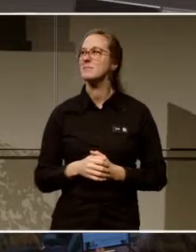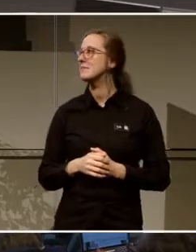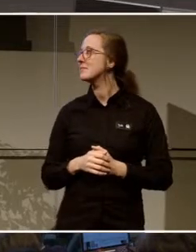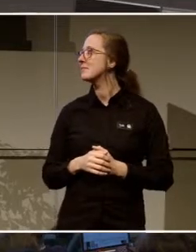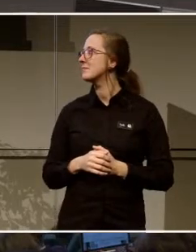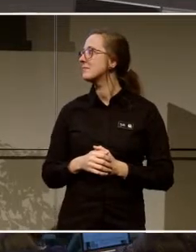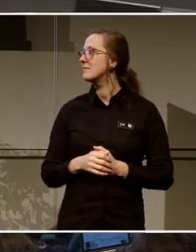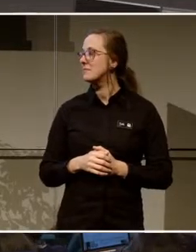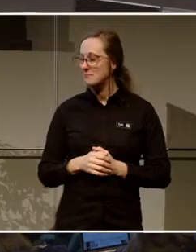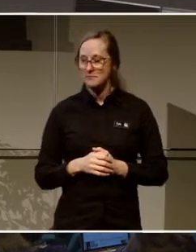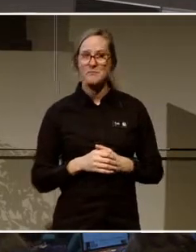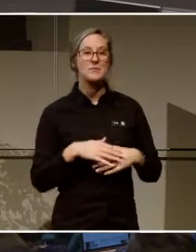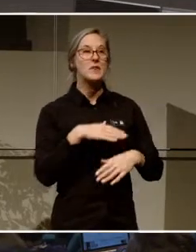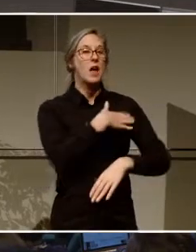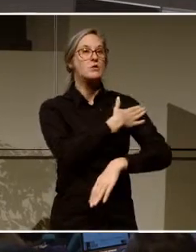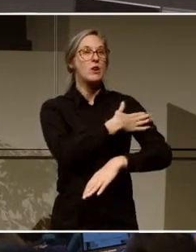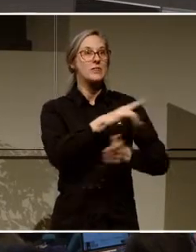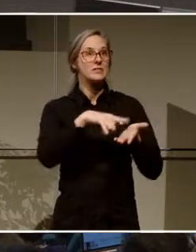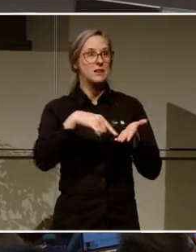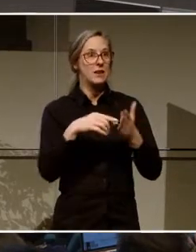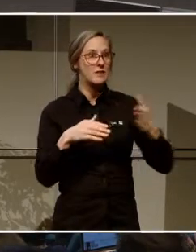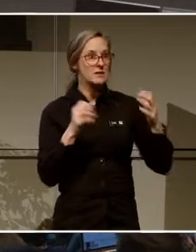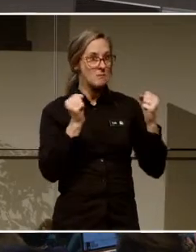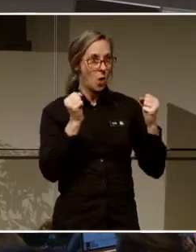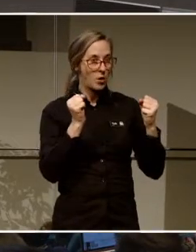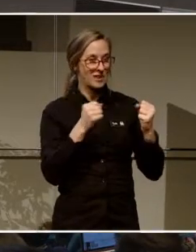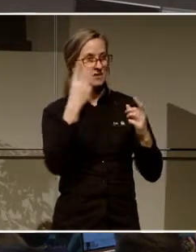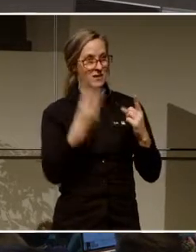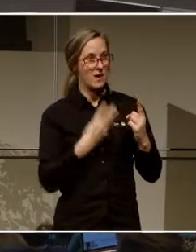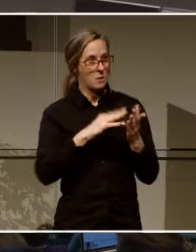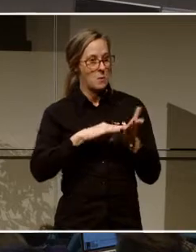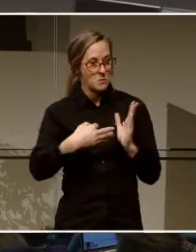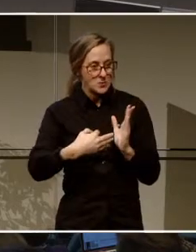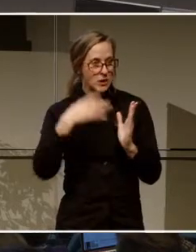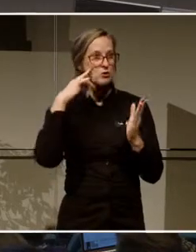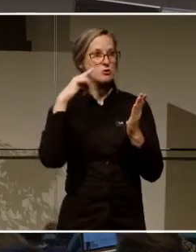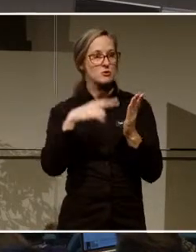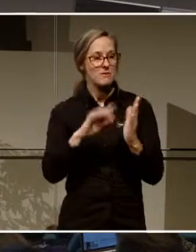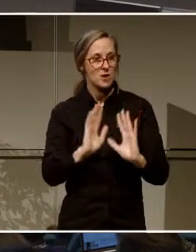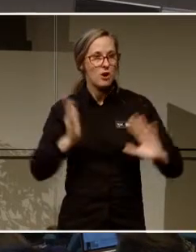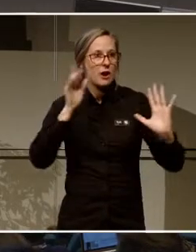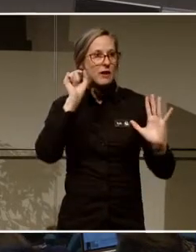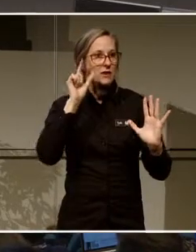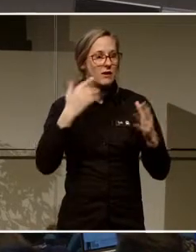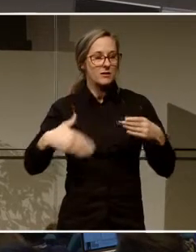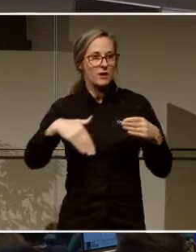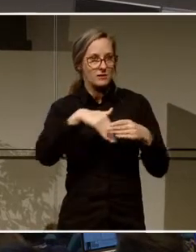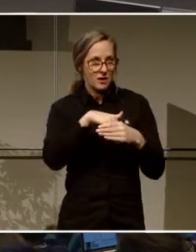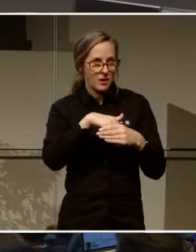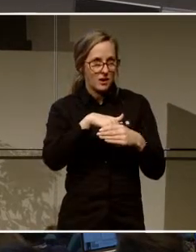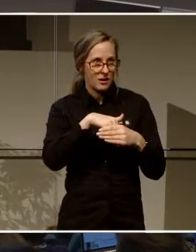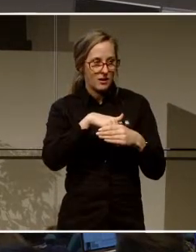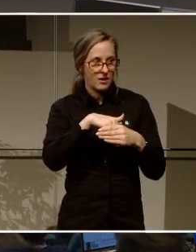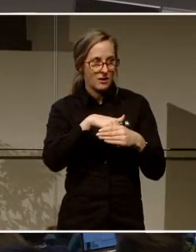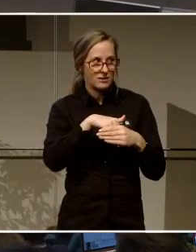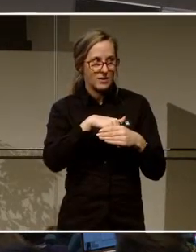Digitala Service Center Västerbotten är, såvitt jag förstår, ett treårigt projekt som syftar till att öka den digitala delaktigheten i Åsele, Lycksele,